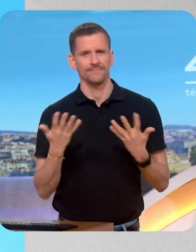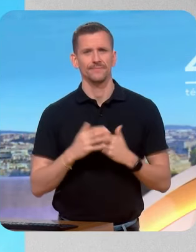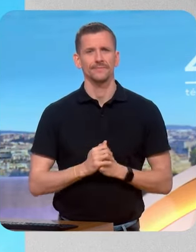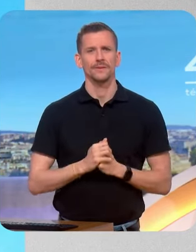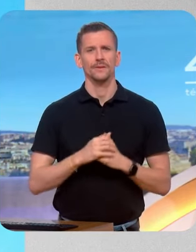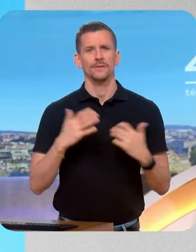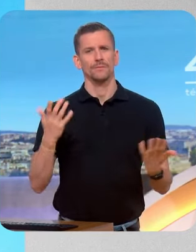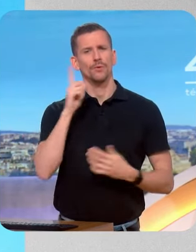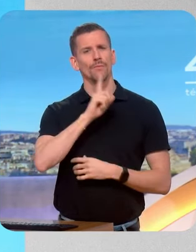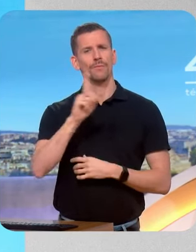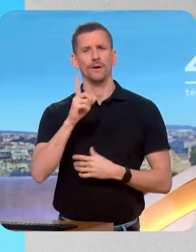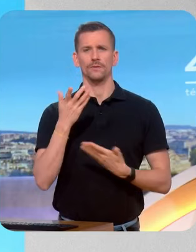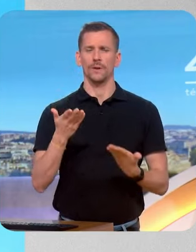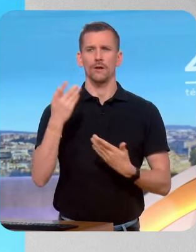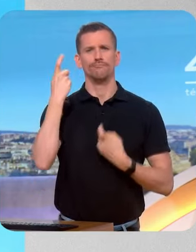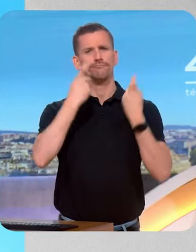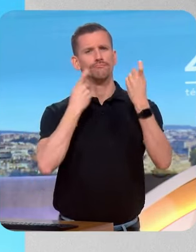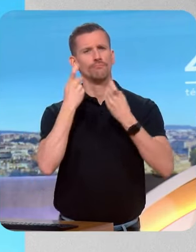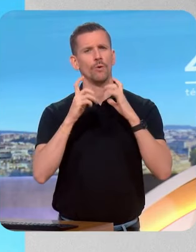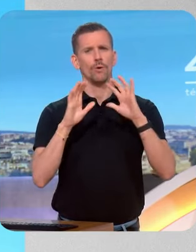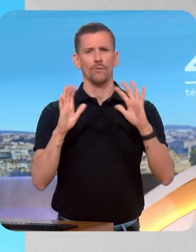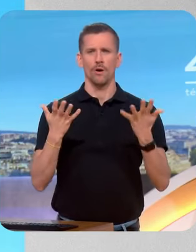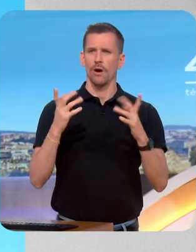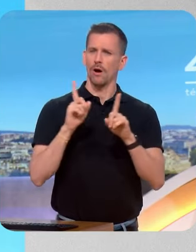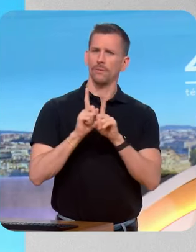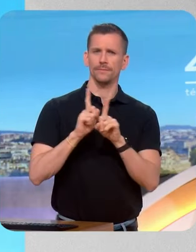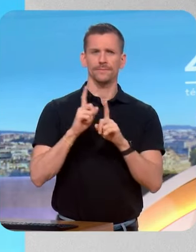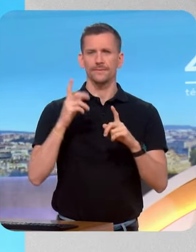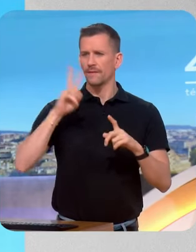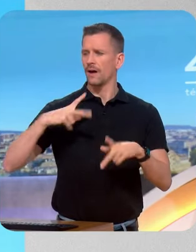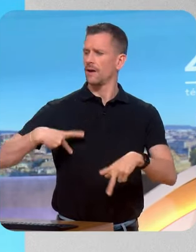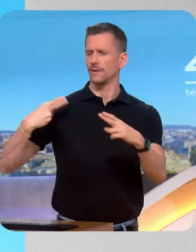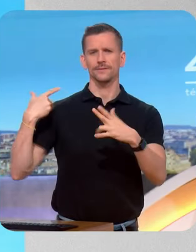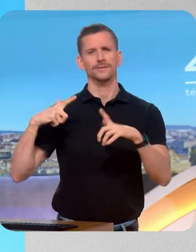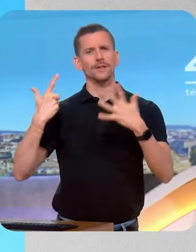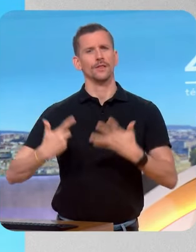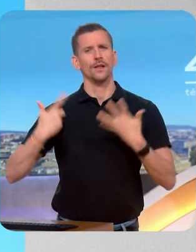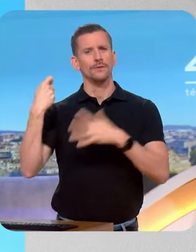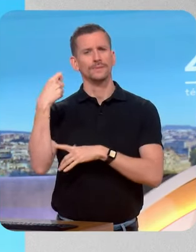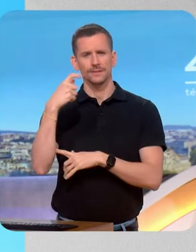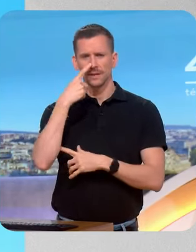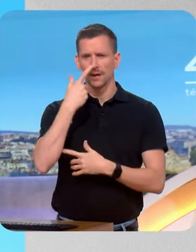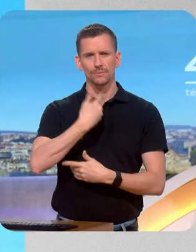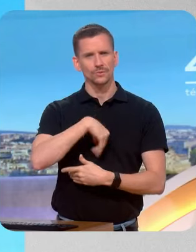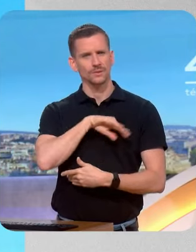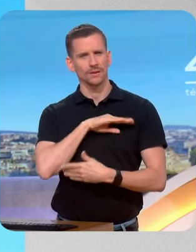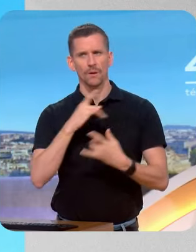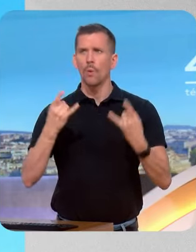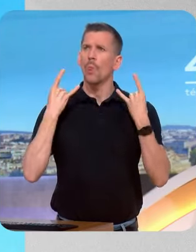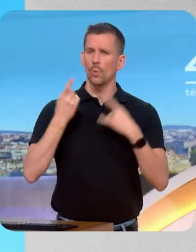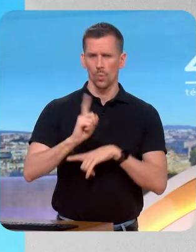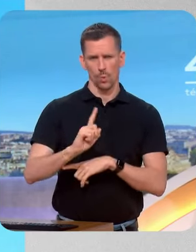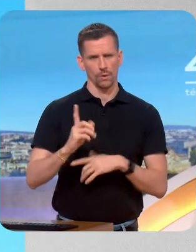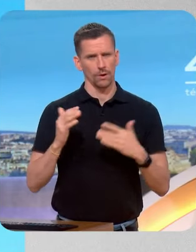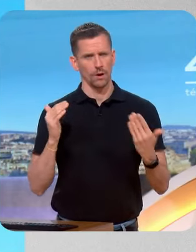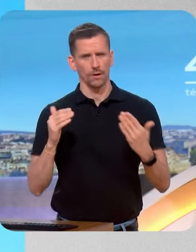'humilité en se disant effectivement, ça fait 7 ans qu'on est aux responsabilités, nous en prenons notre part, mais on n'est pas parvenu à recréer un lien de